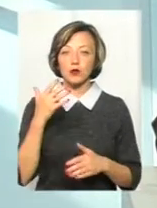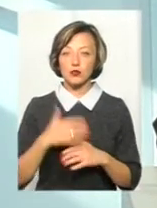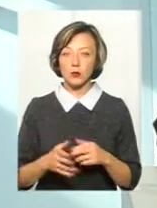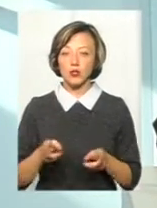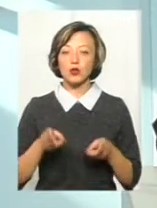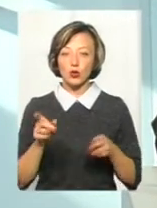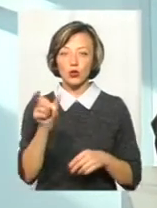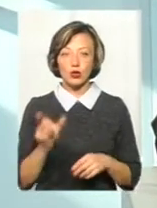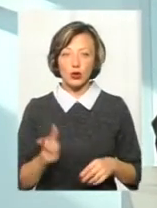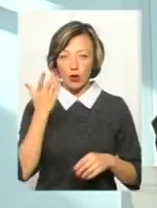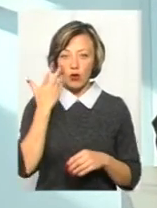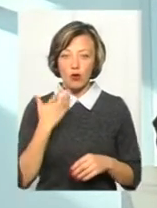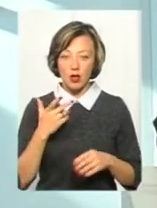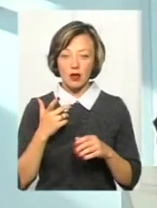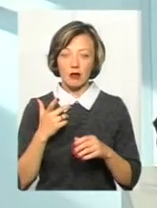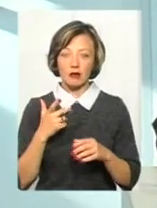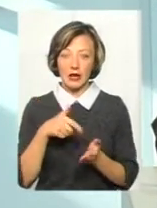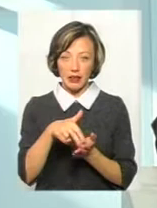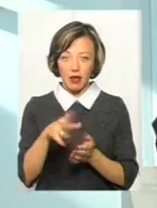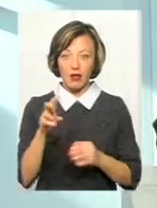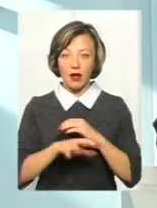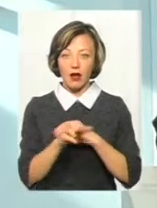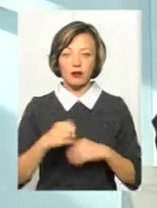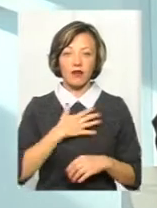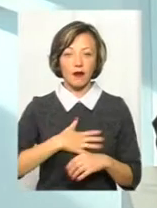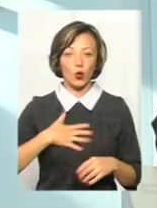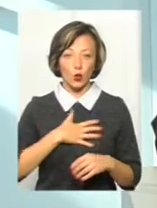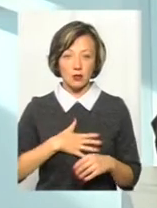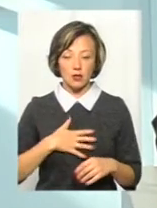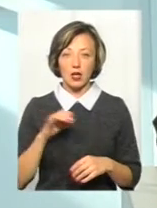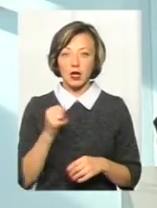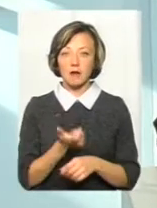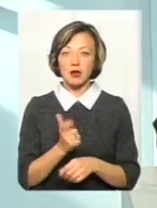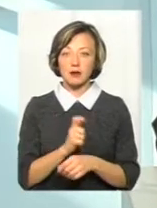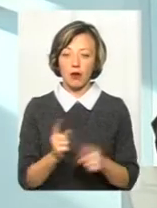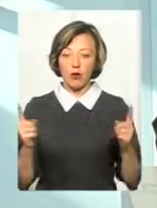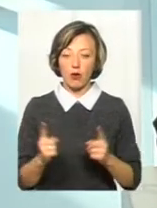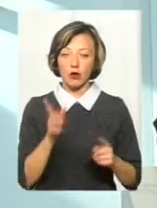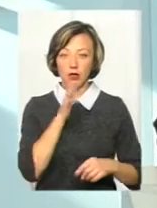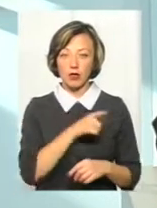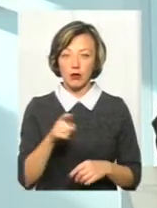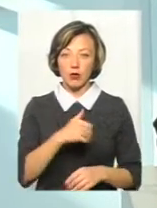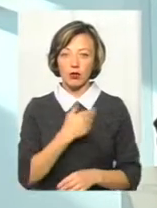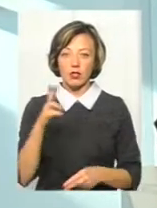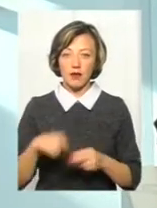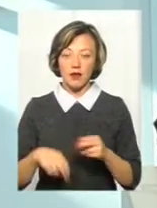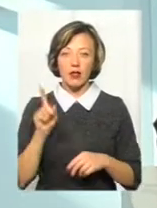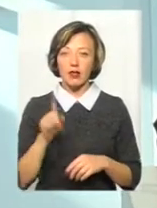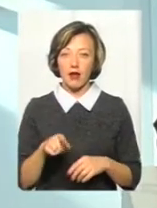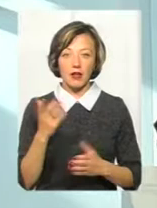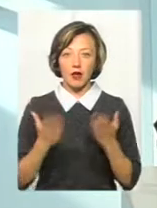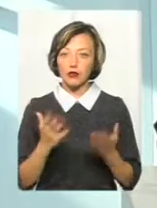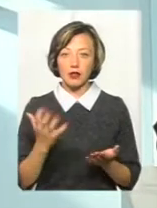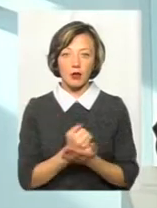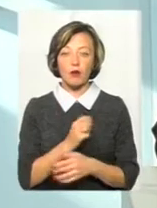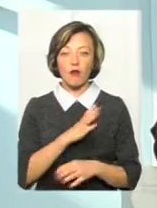також, коли йде на крадіжку, він дуже хвилюється і максимально короткий термін хоче завершити. Навіть якщо я не знайшов,